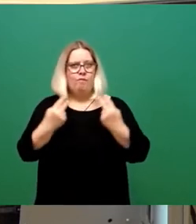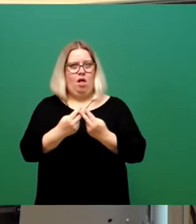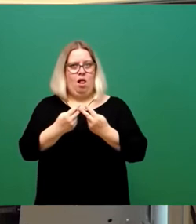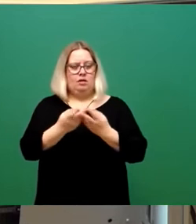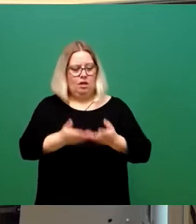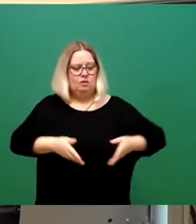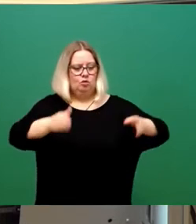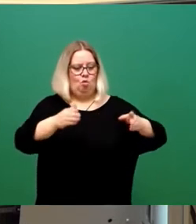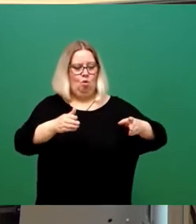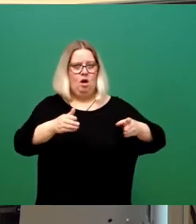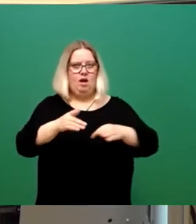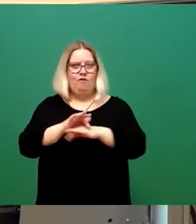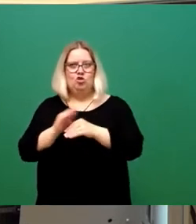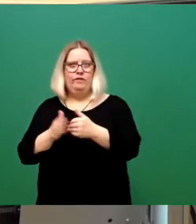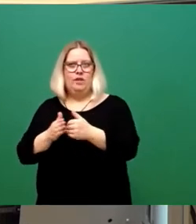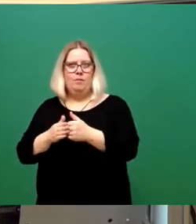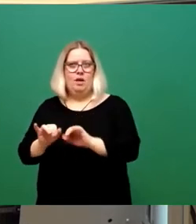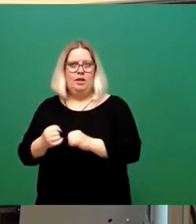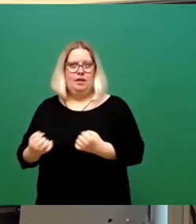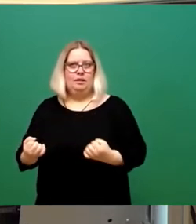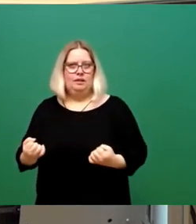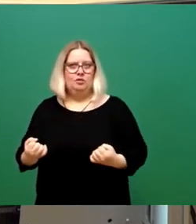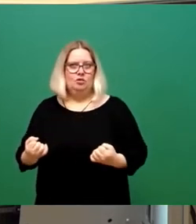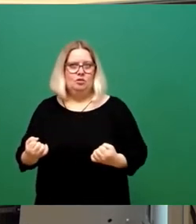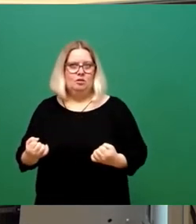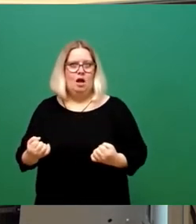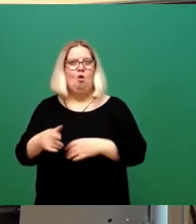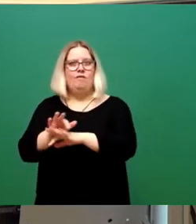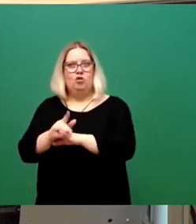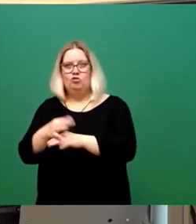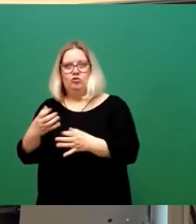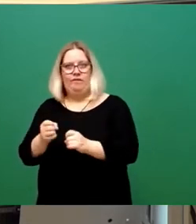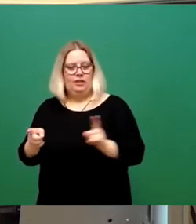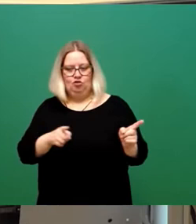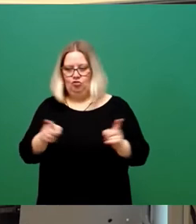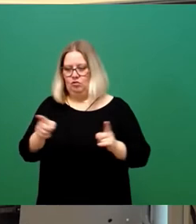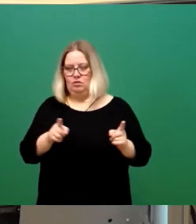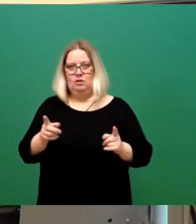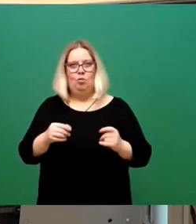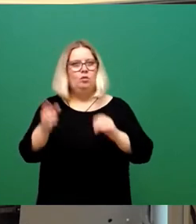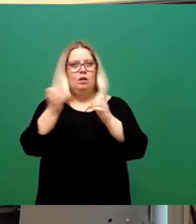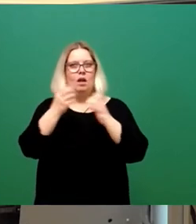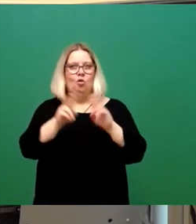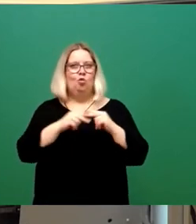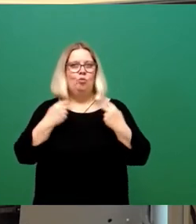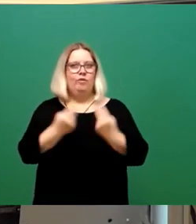Wirtschaft mit nebenbei machen, das wird im Übrigen aus unserer Sicht auch der Wirtschaft nicht gerecht, sondern ein starkes Umweltressort gerade in Zeiten des Klimawandels